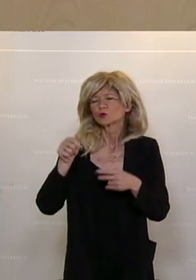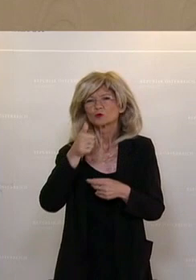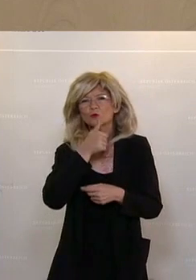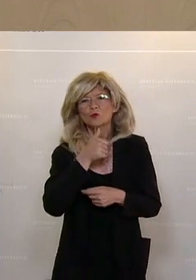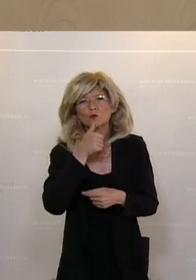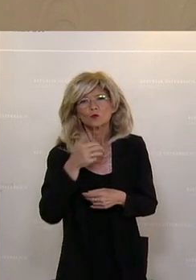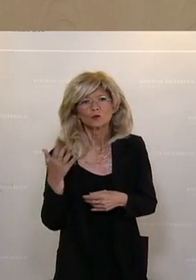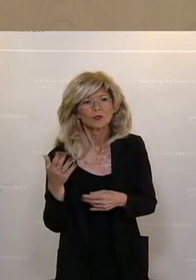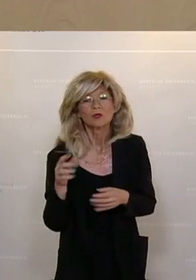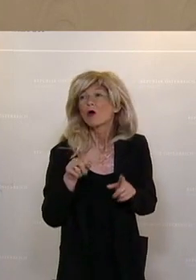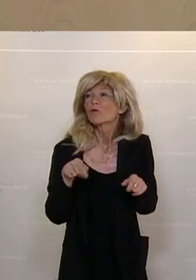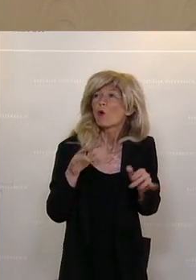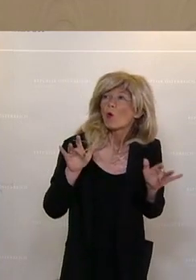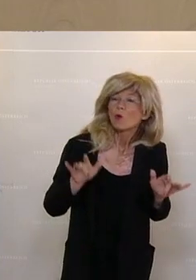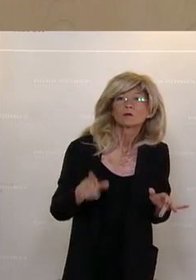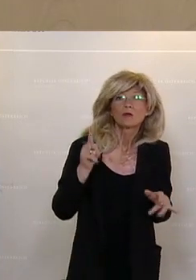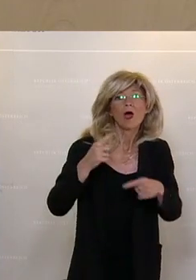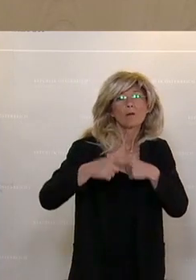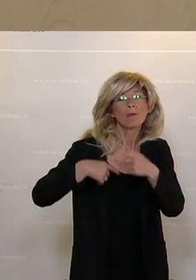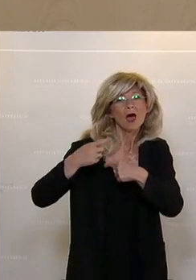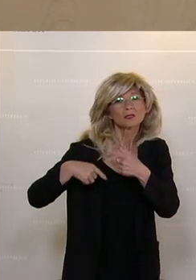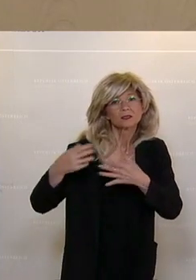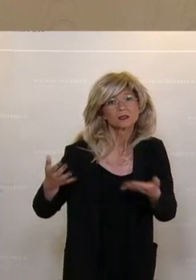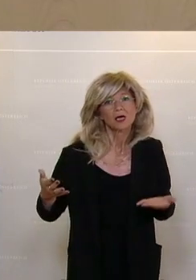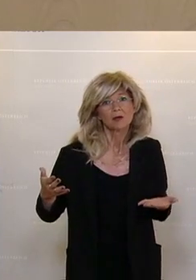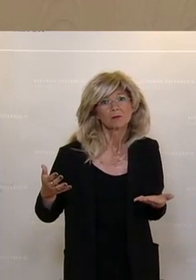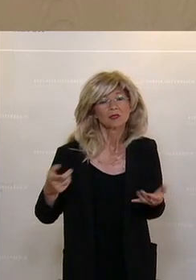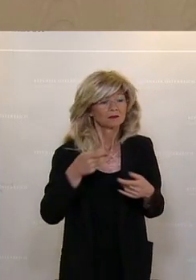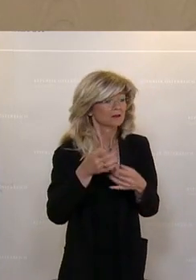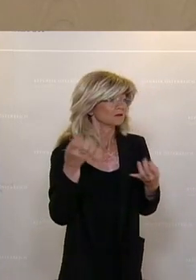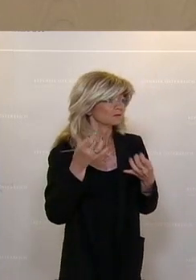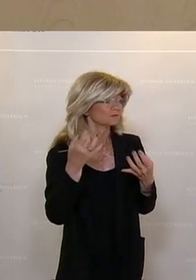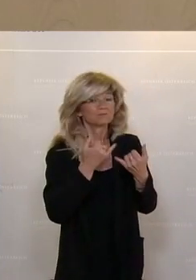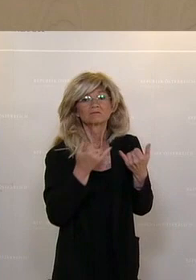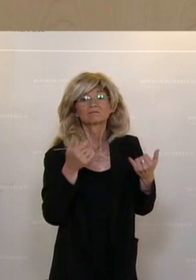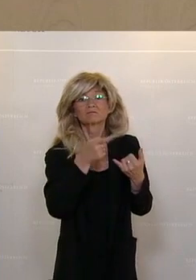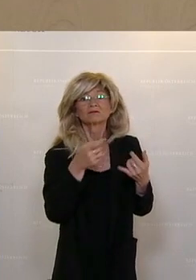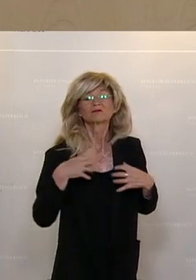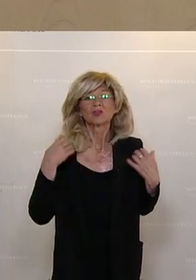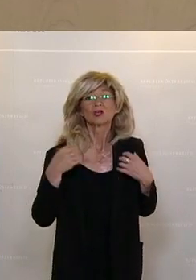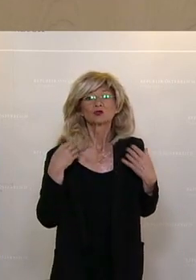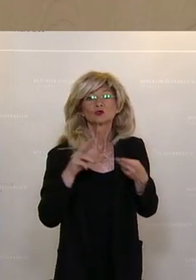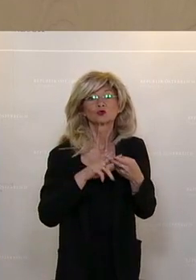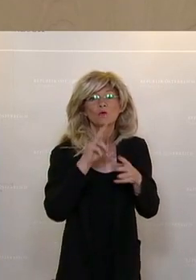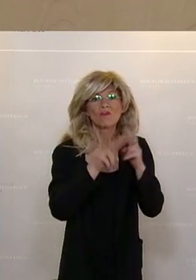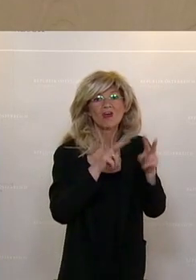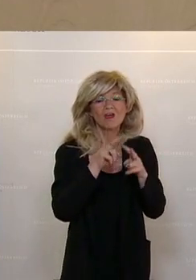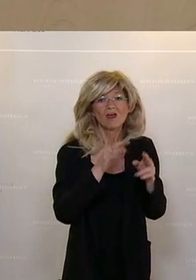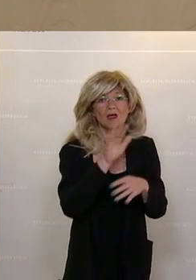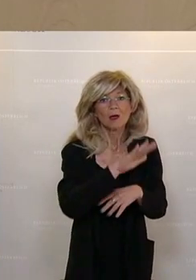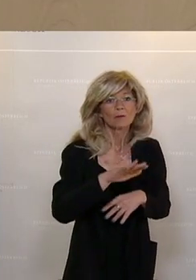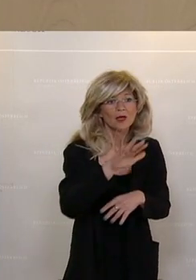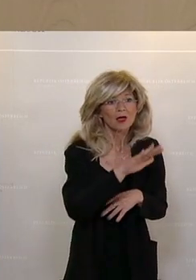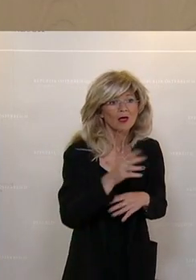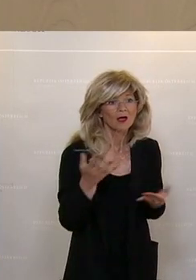die Maßnahmen, dass diese extrem belastenden, ja überlastenden Situationen, vor allem auch im Gesundheits- und im Pflegebereich im kommenden Herbst und